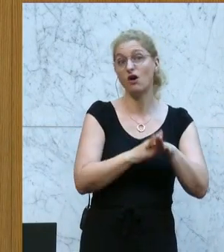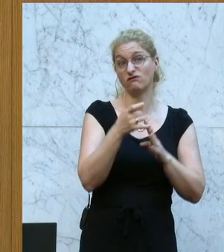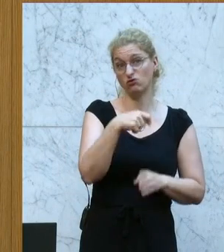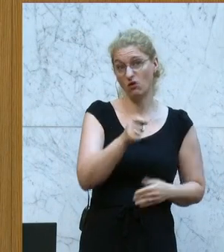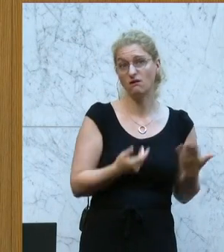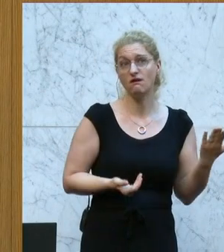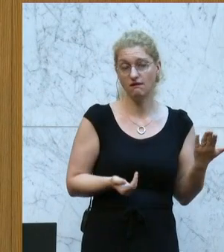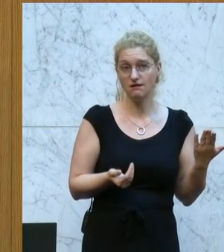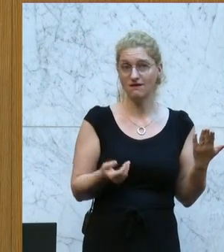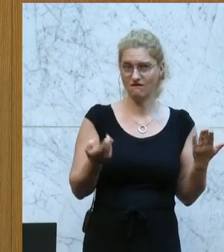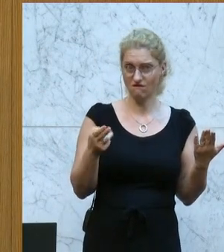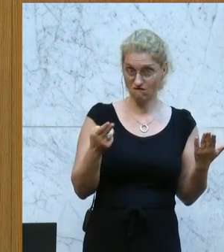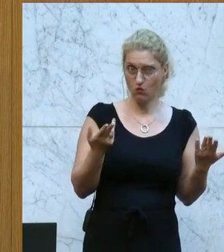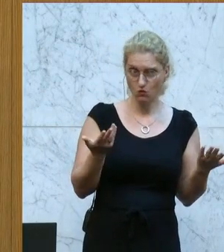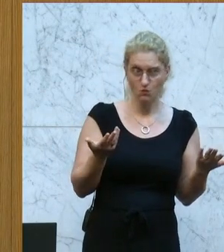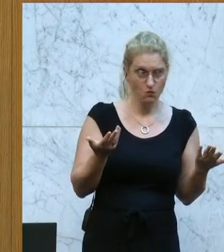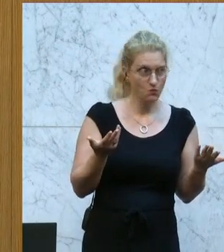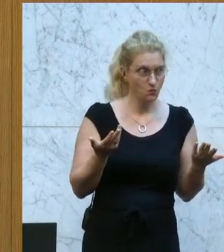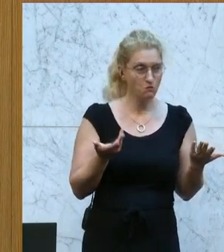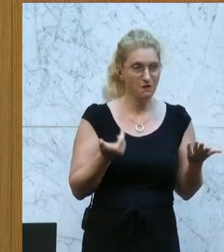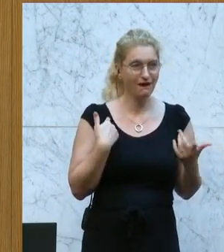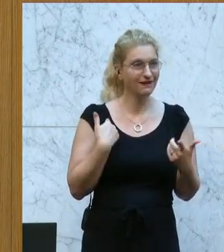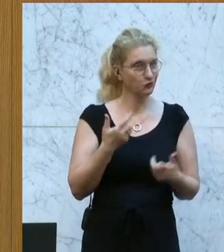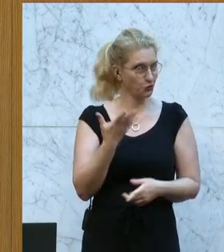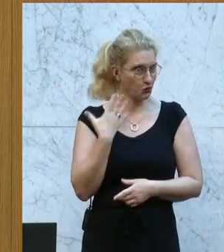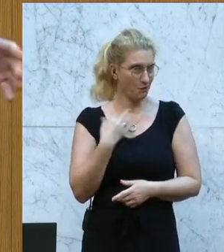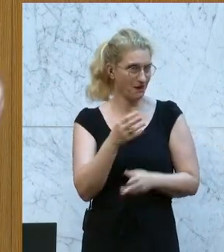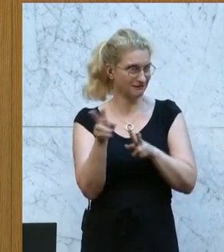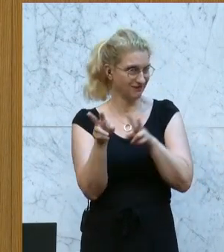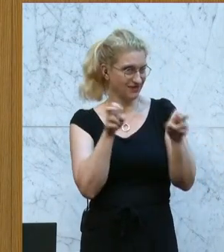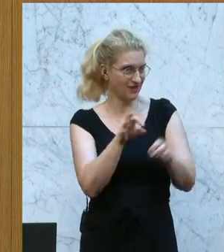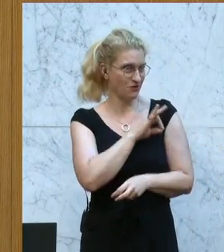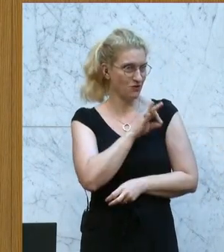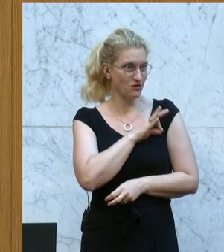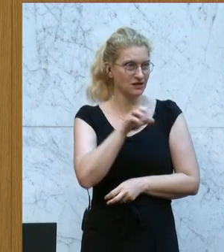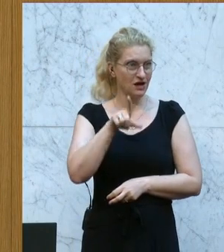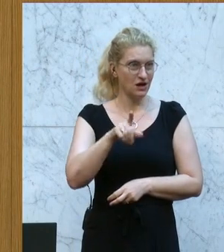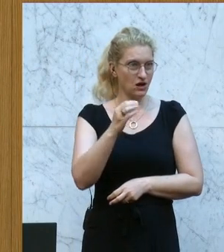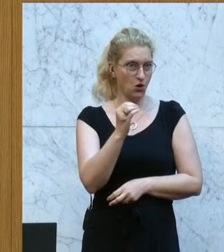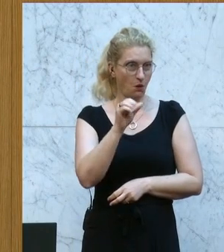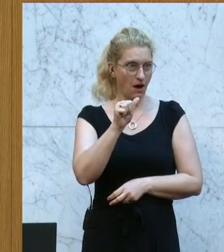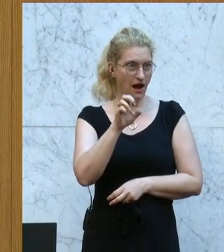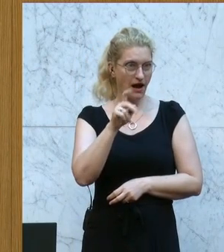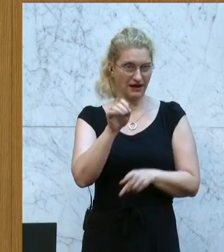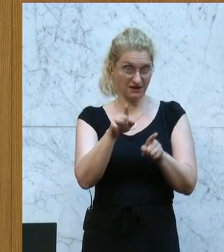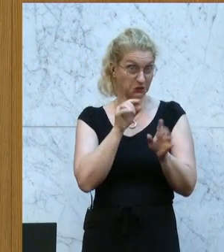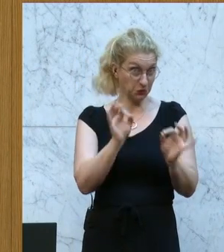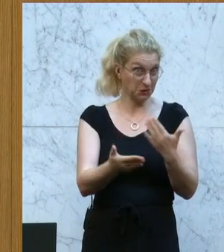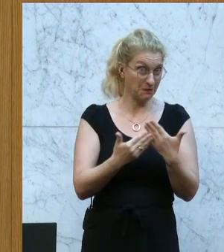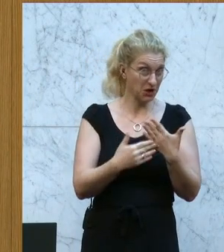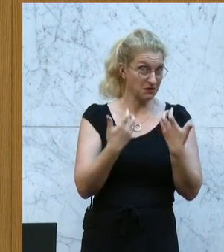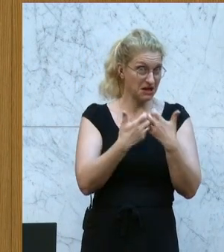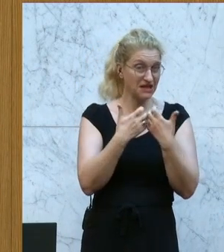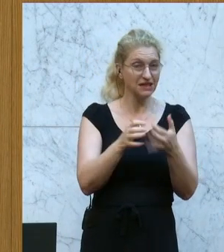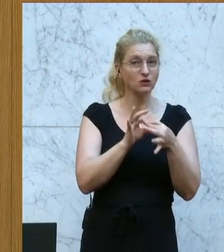Warum? Auch da darf ich ausnahmsweise noch einmal den Kollegen Loacker zitieren, der ja ein gutes Beispiel beim Friseurbesuch gebracht